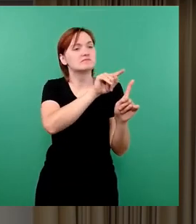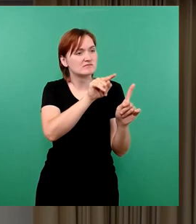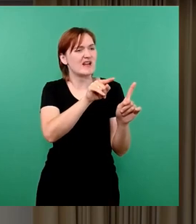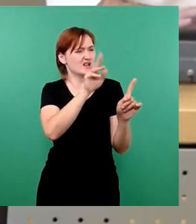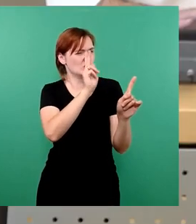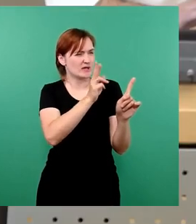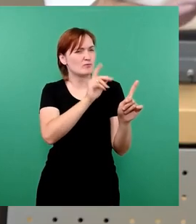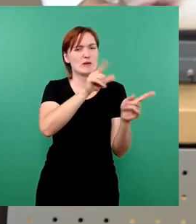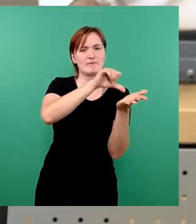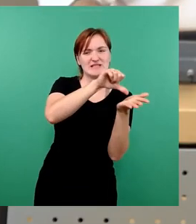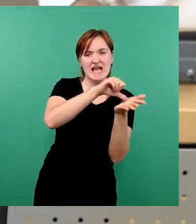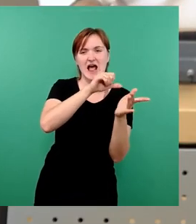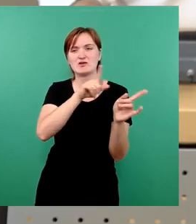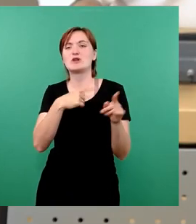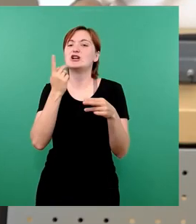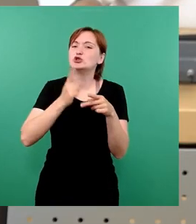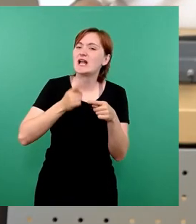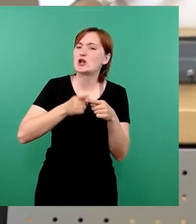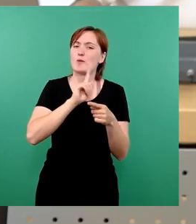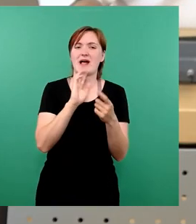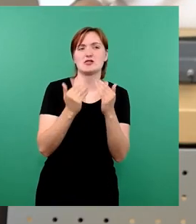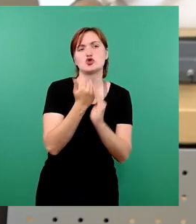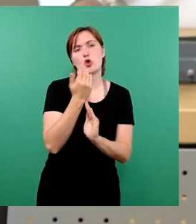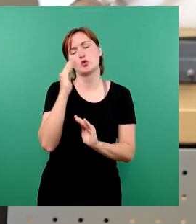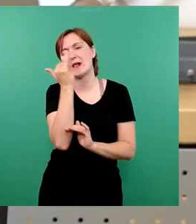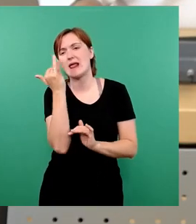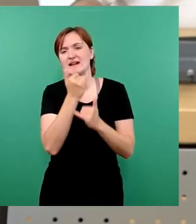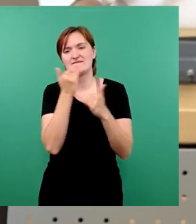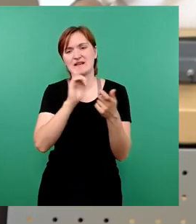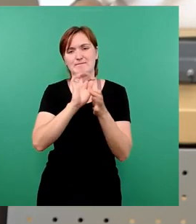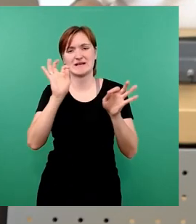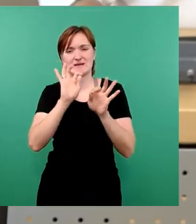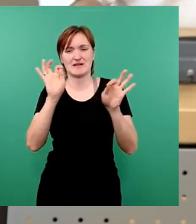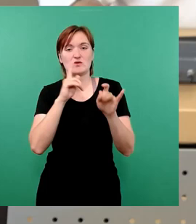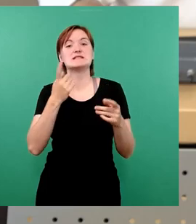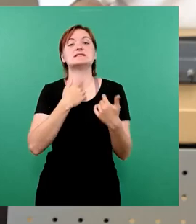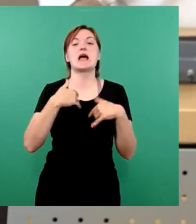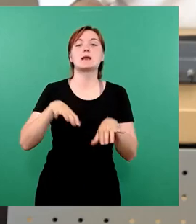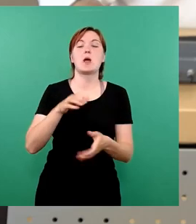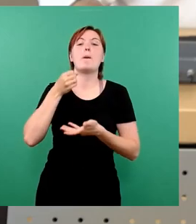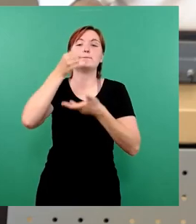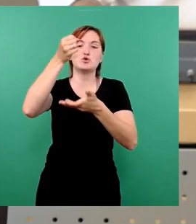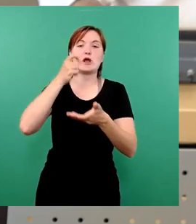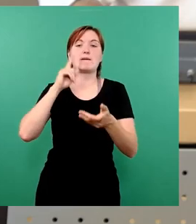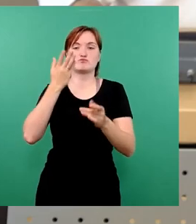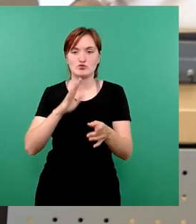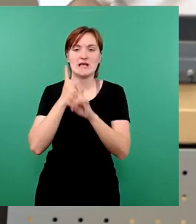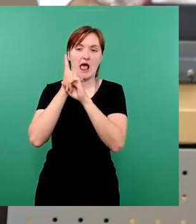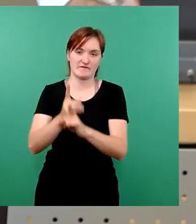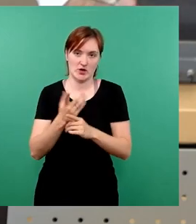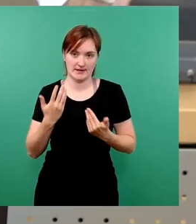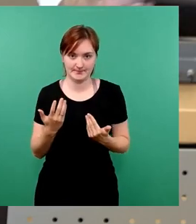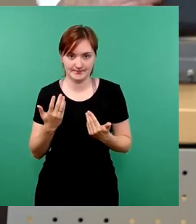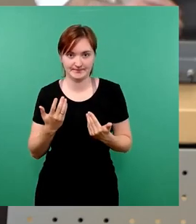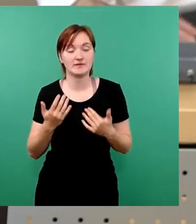diskutieren, der Aufgabenerfüllung, um im Rahmen unseres Budgets zu bleiben. Das vielleicht in Ergänzung zu den Vorgesagten